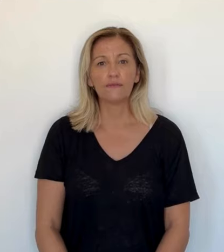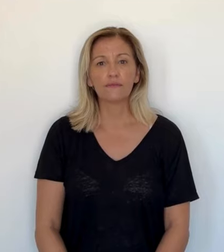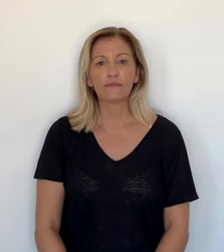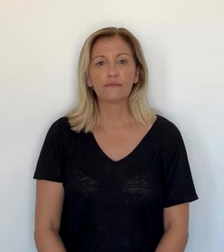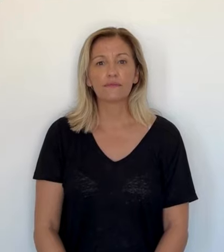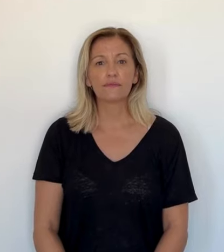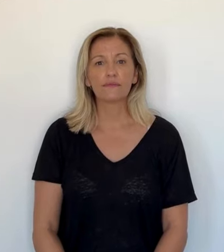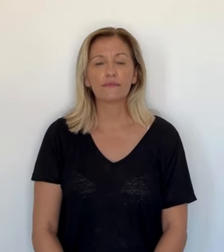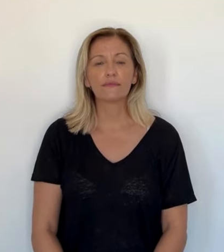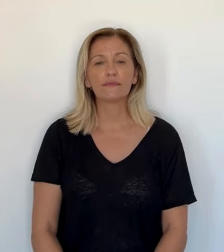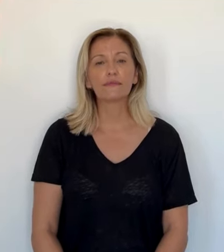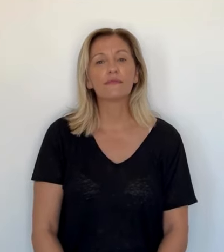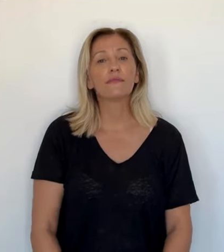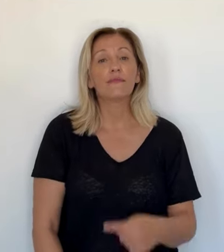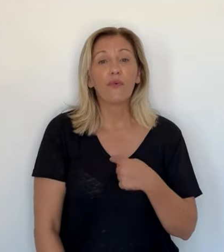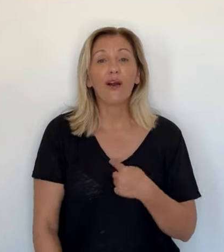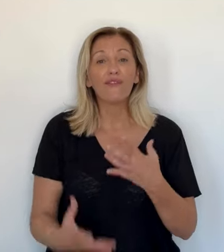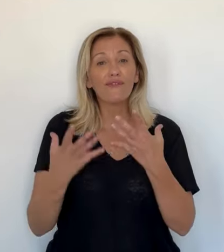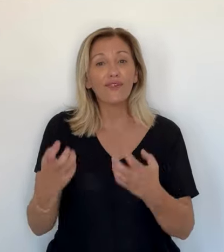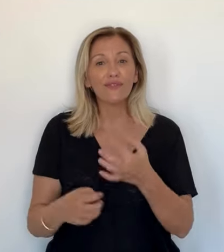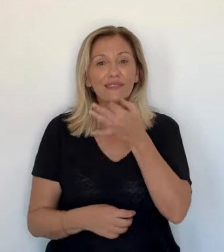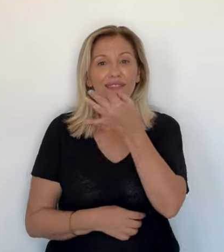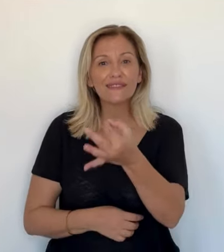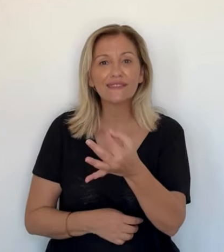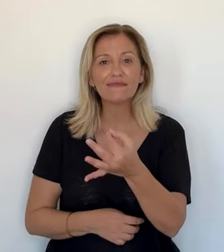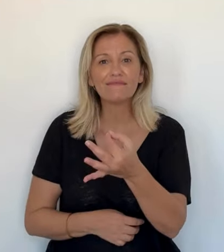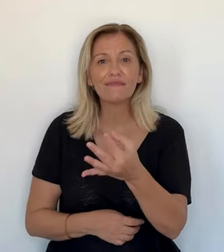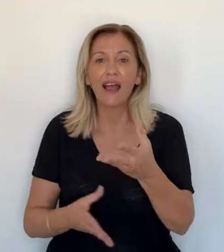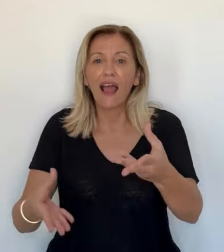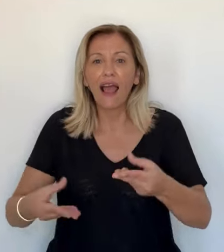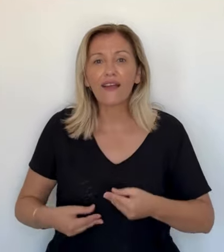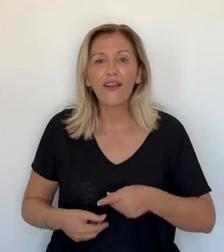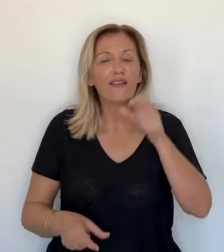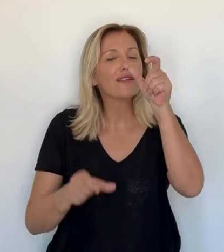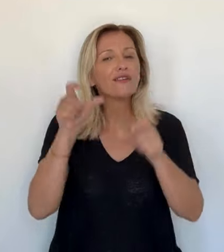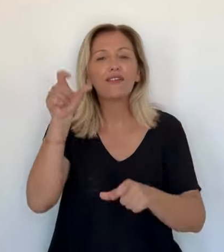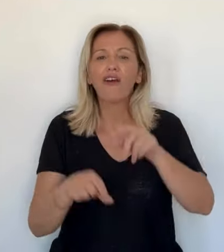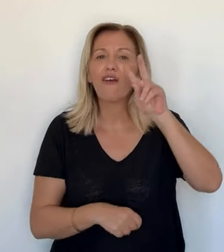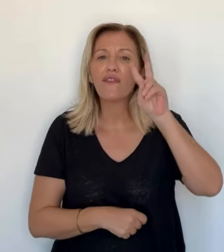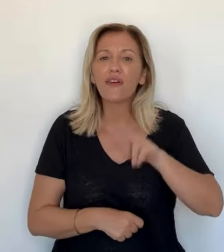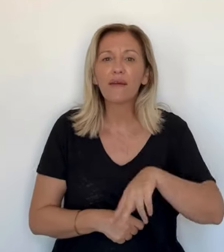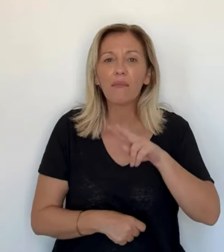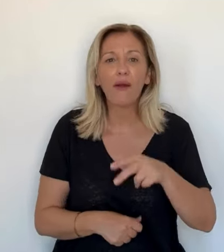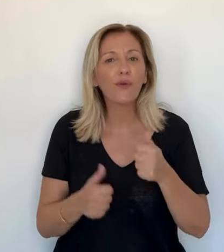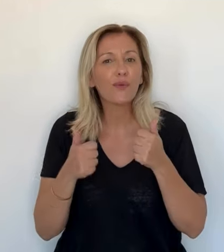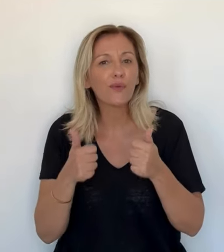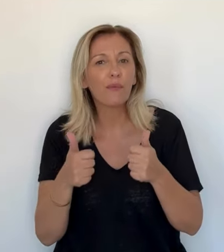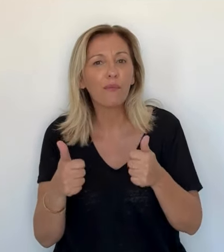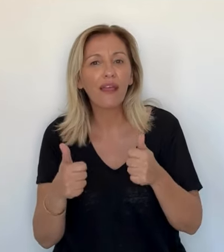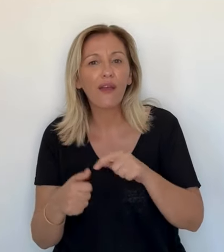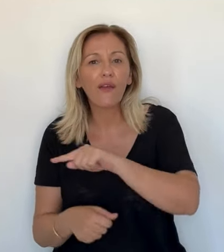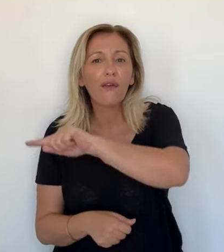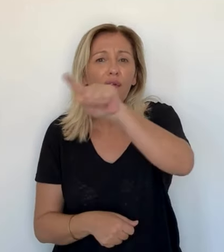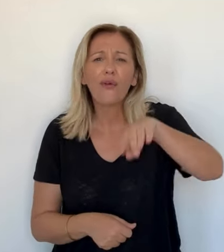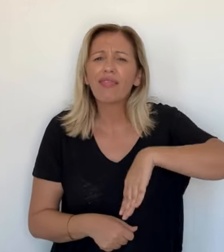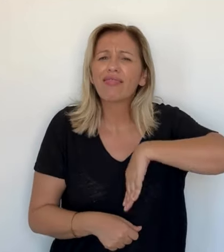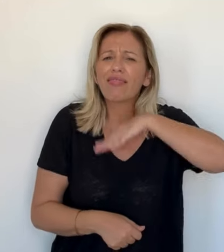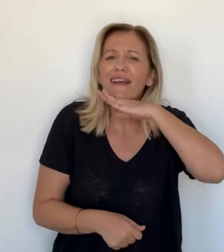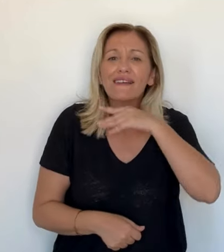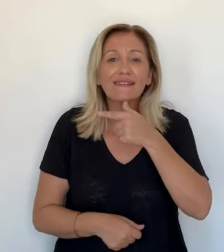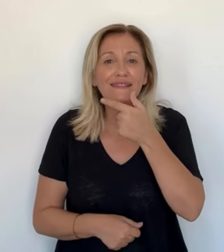'été ne se sont pas aperçus des manques de personnel. Ce que je tiens à dire, c'est qu'au niveau de l'accueil des gens, de leur sympathie,